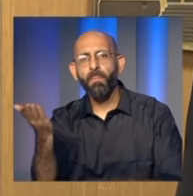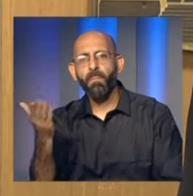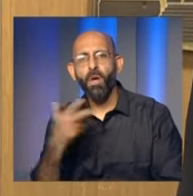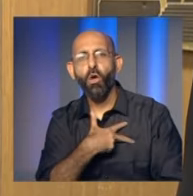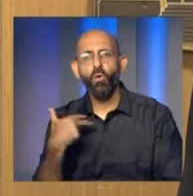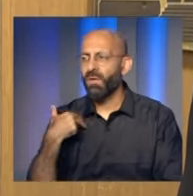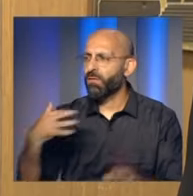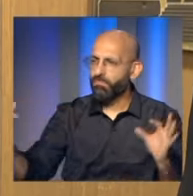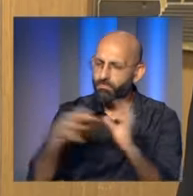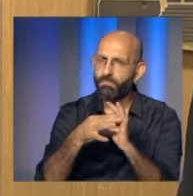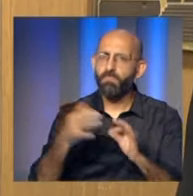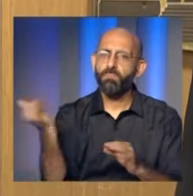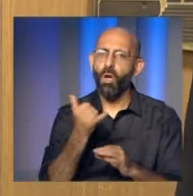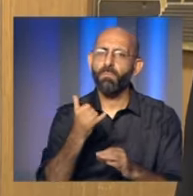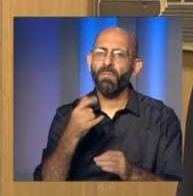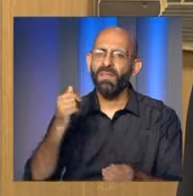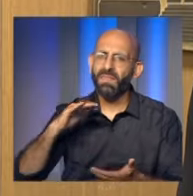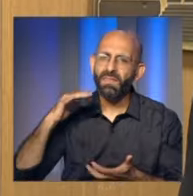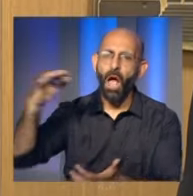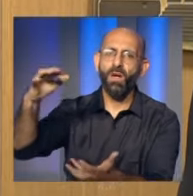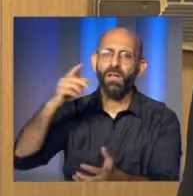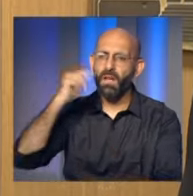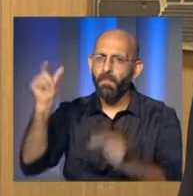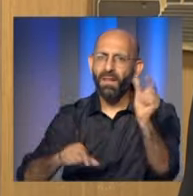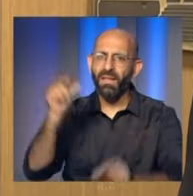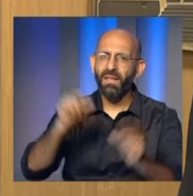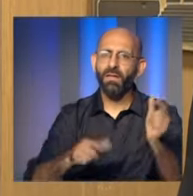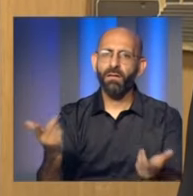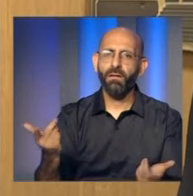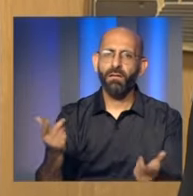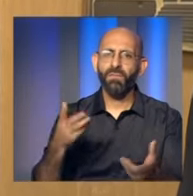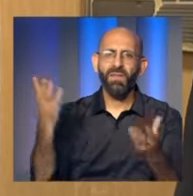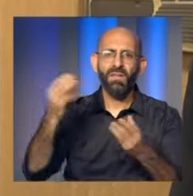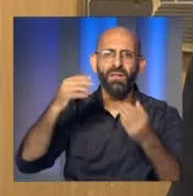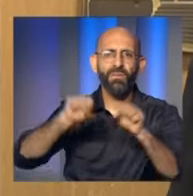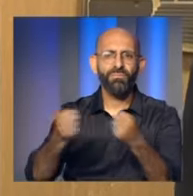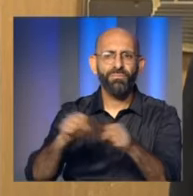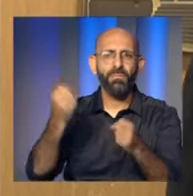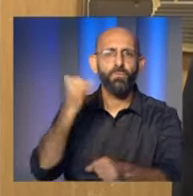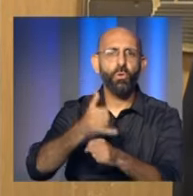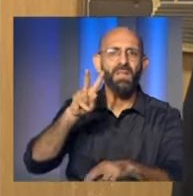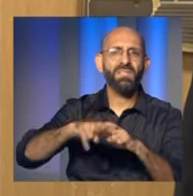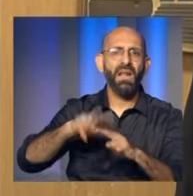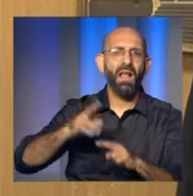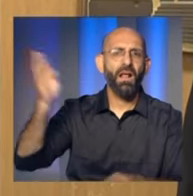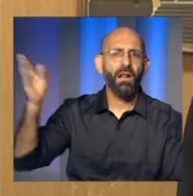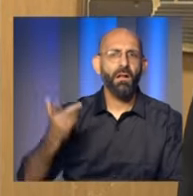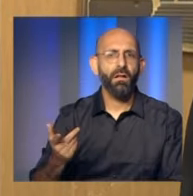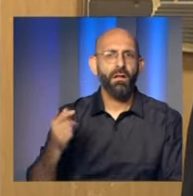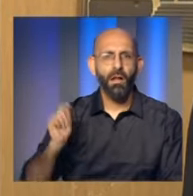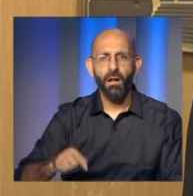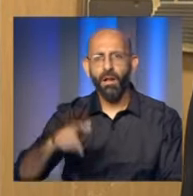أن تقوم بالتعويض عن من قام بالإعلان عن هذه الحرب وهون عنا الشكين اللي بدنا نحكي فيه